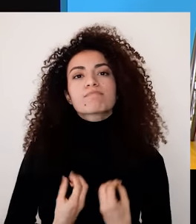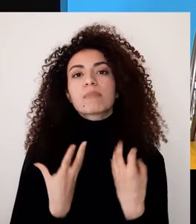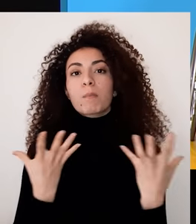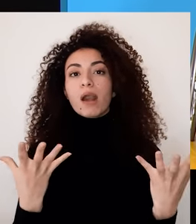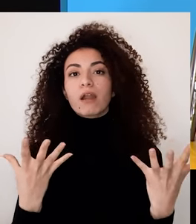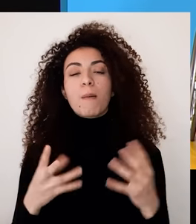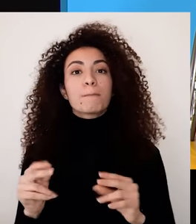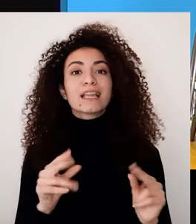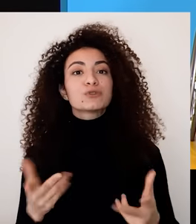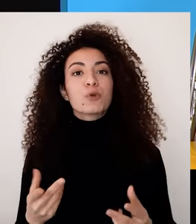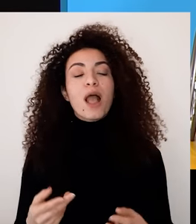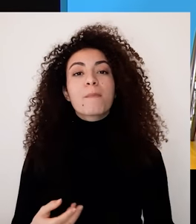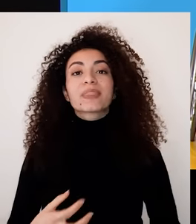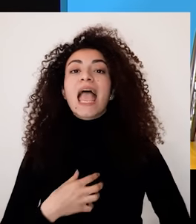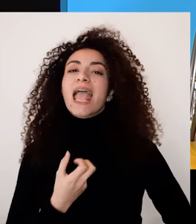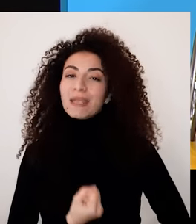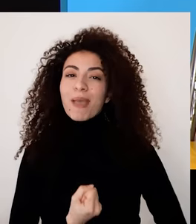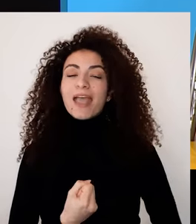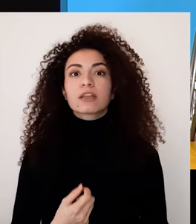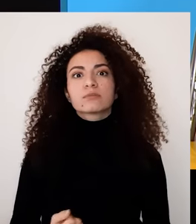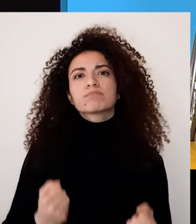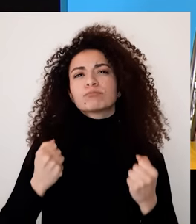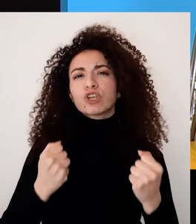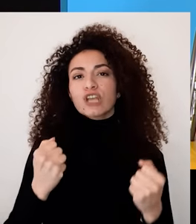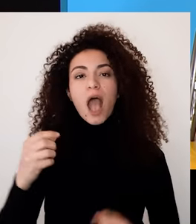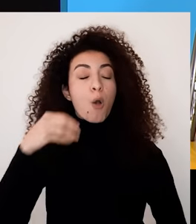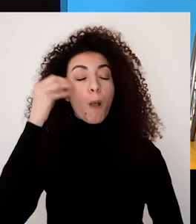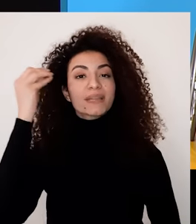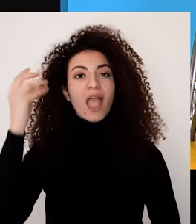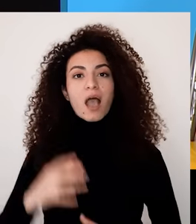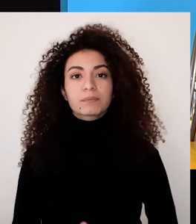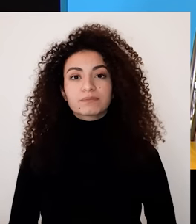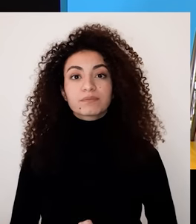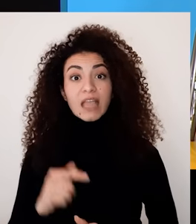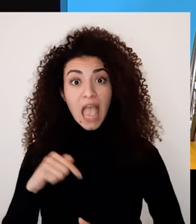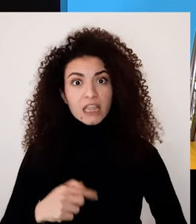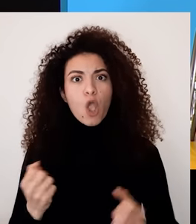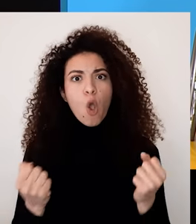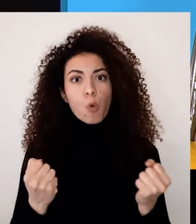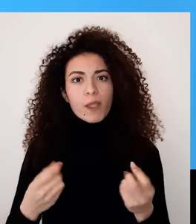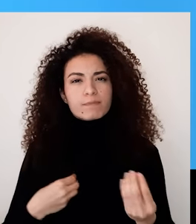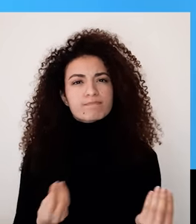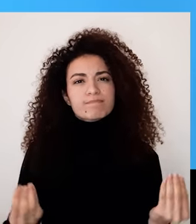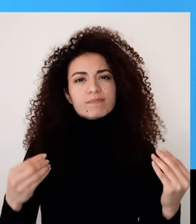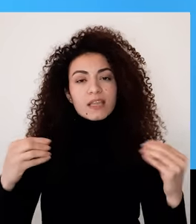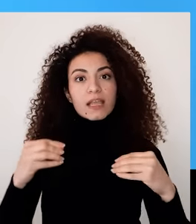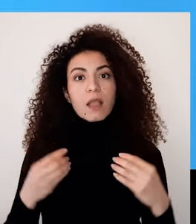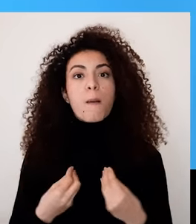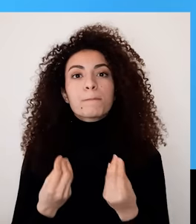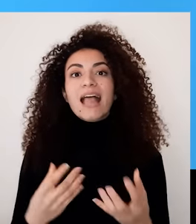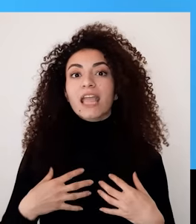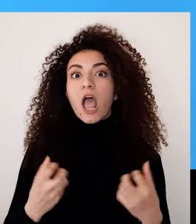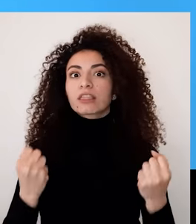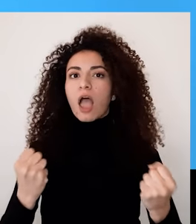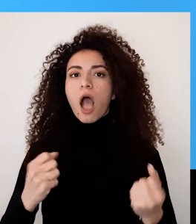الداخل أي القوة المنبعثة من القوانا الداخلية كالإيمان المثابرة الشجاعة الإبداع من خلال تفعيل هذه